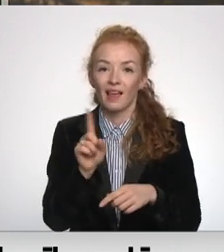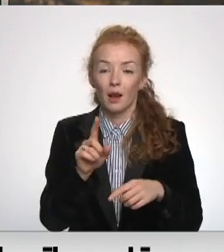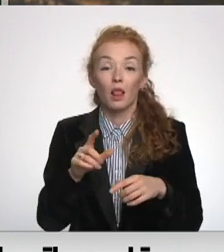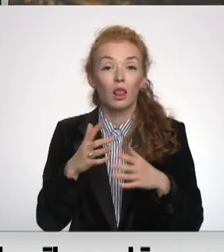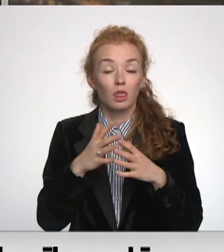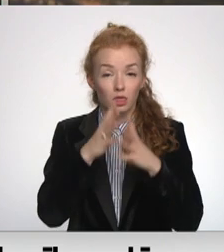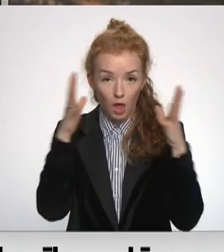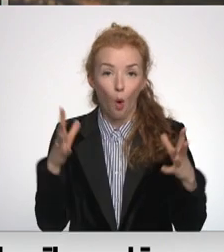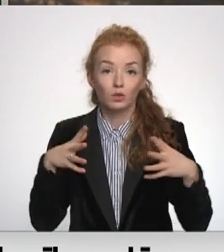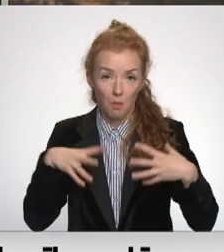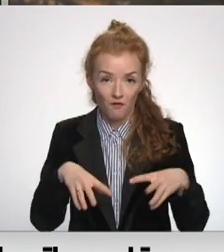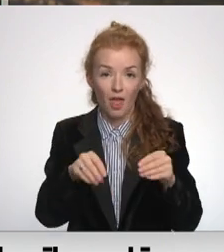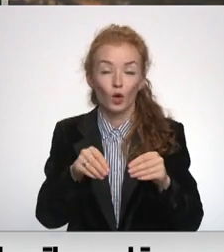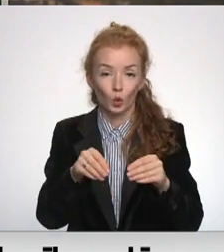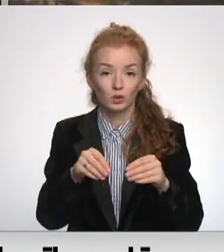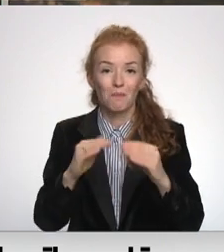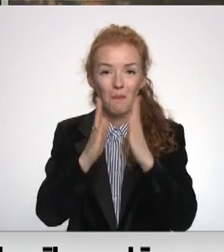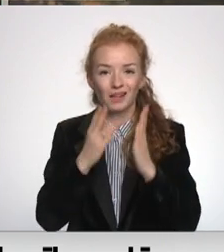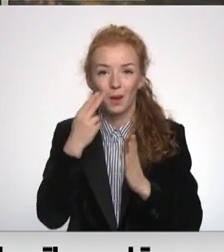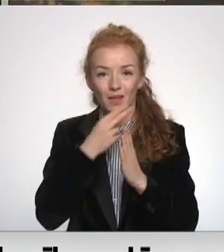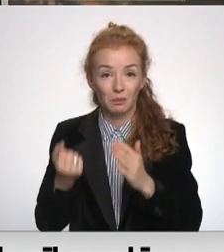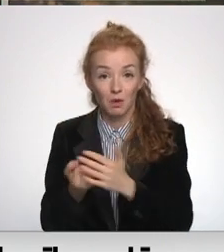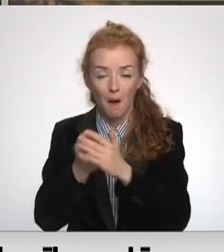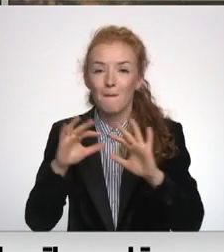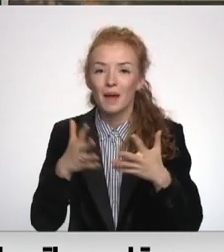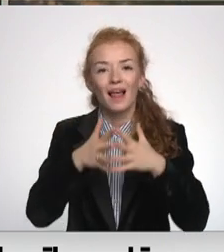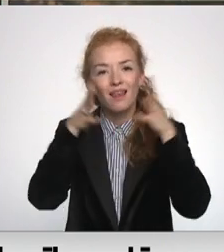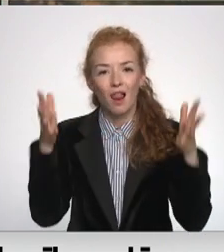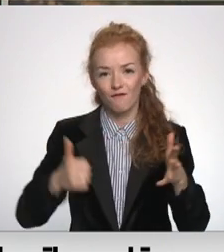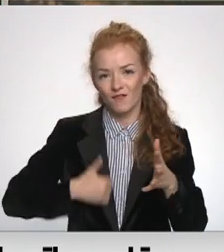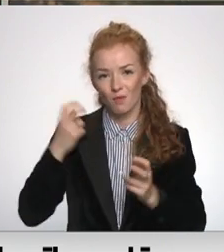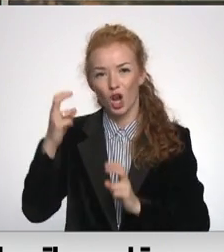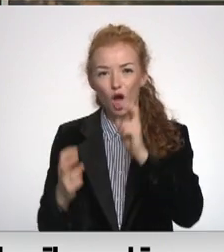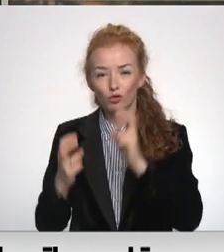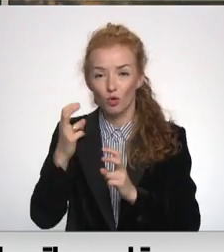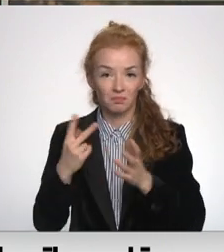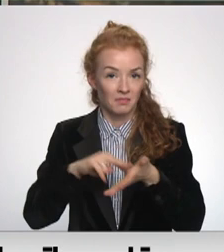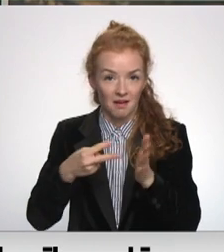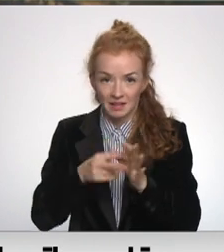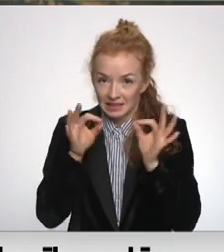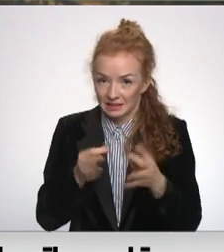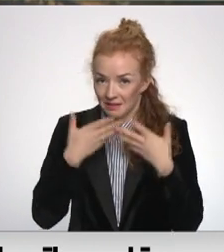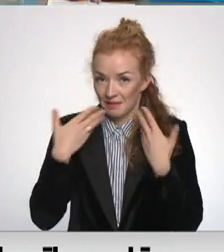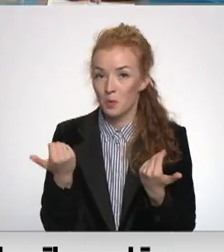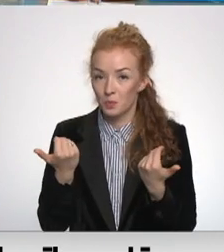daudz attiecībā uz maisēmniecībām, bet attiecībā uz lielajiem ražotājiem plāne vēl īsti nav.